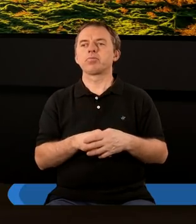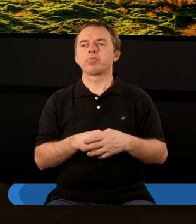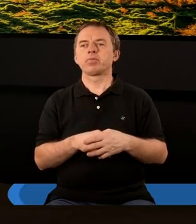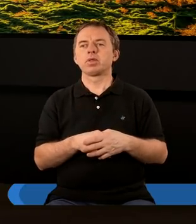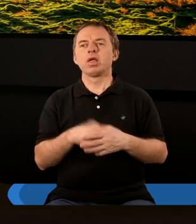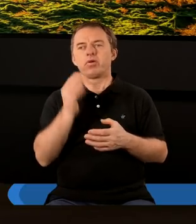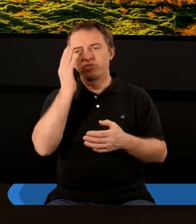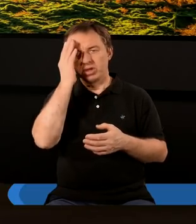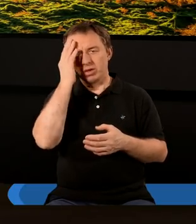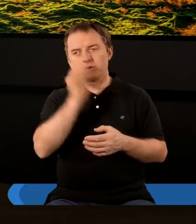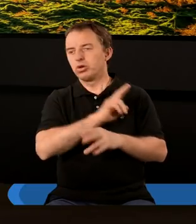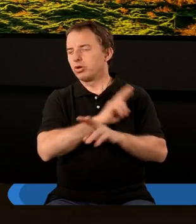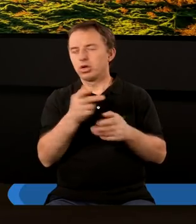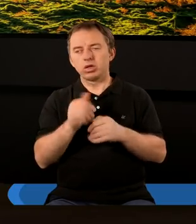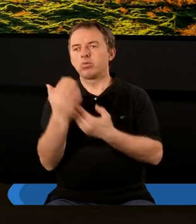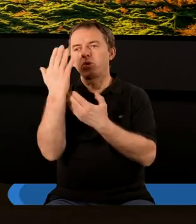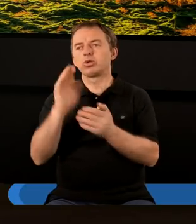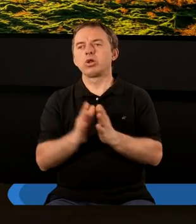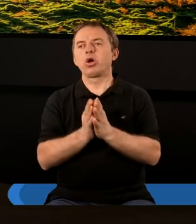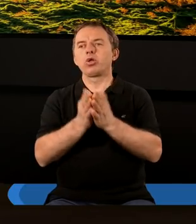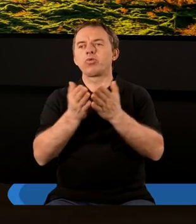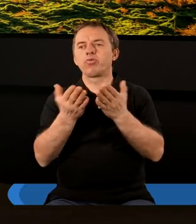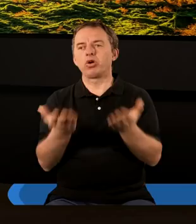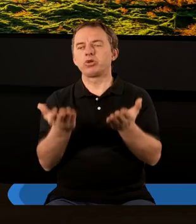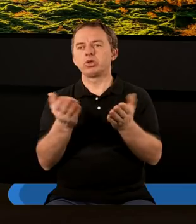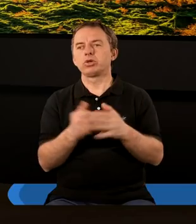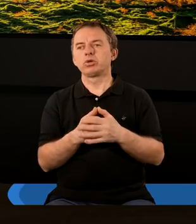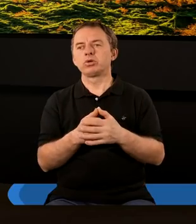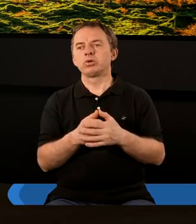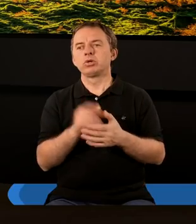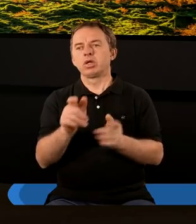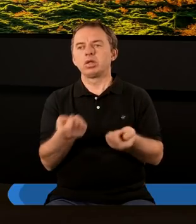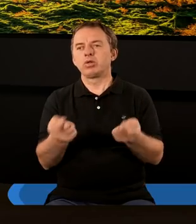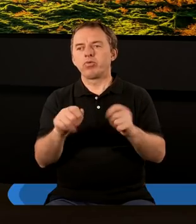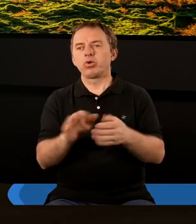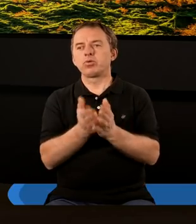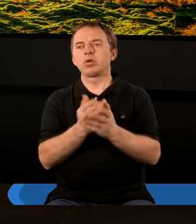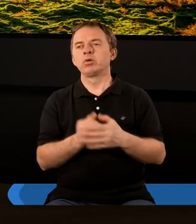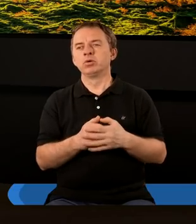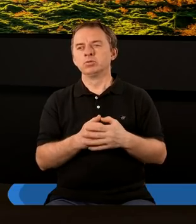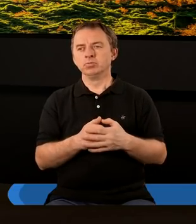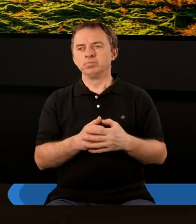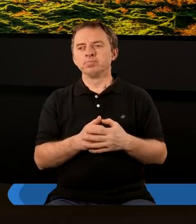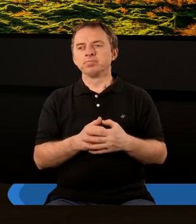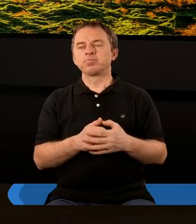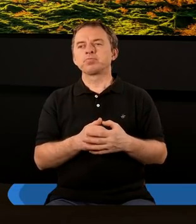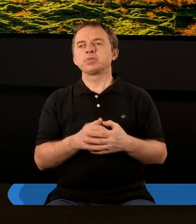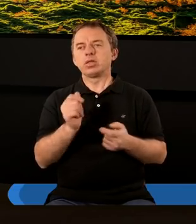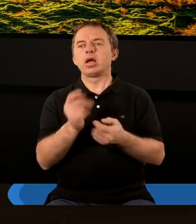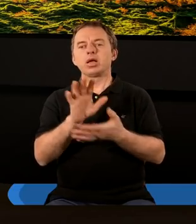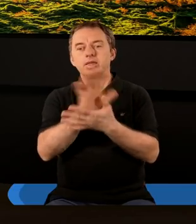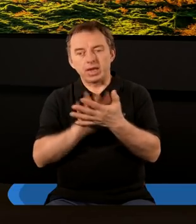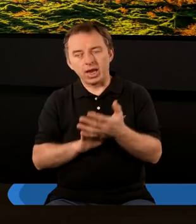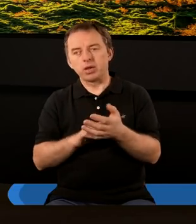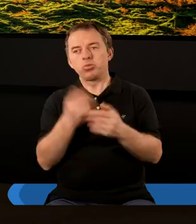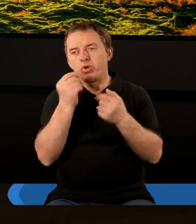Bo wiemy, że nikt nie był godzien otworzyć ten zwój. I inaczej mówiąc, ta treść była tak